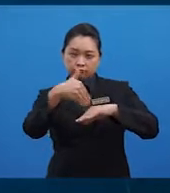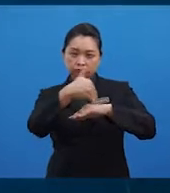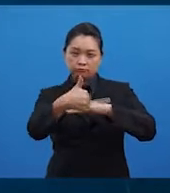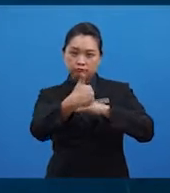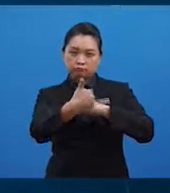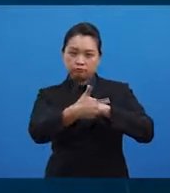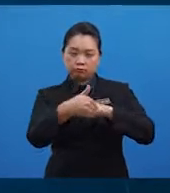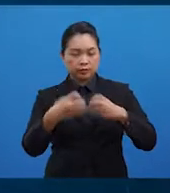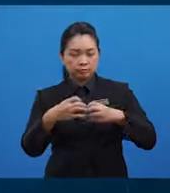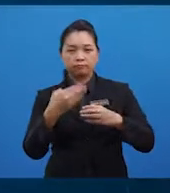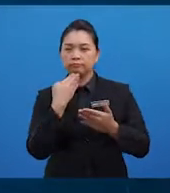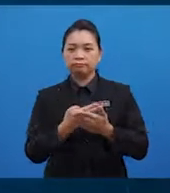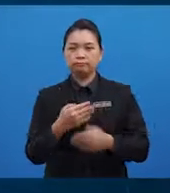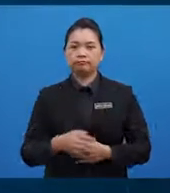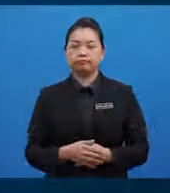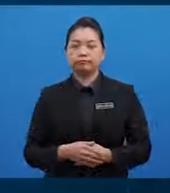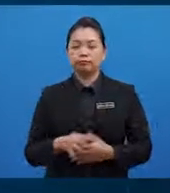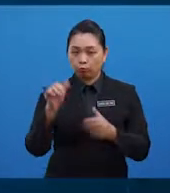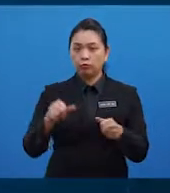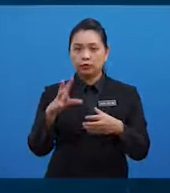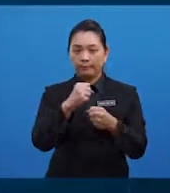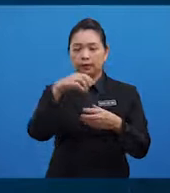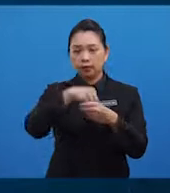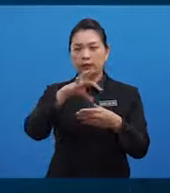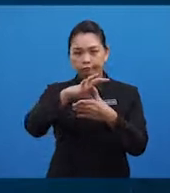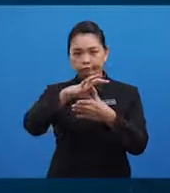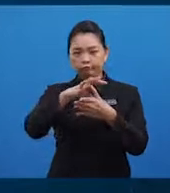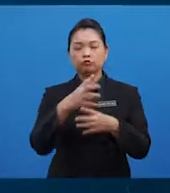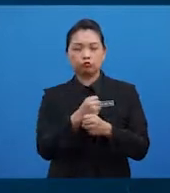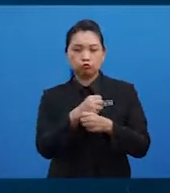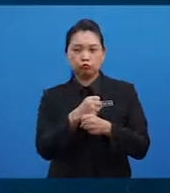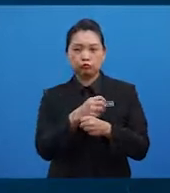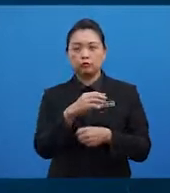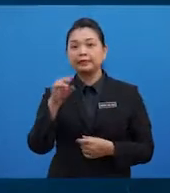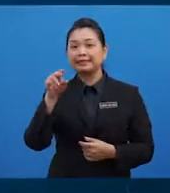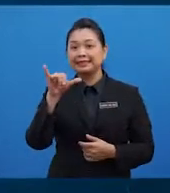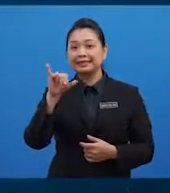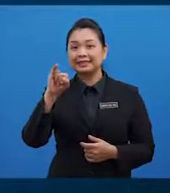seperti daging ayam, susu, produk gandum dan yeast.